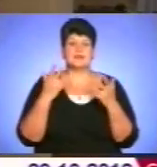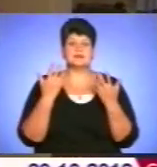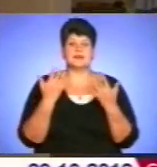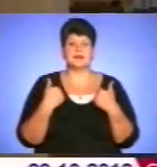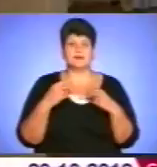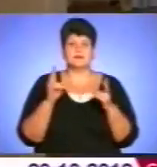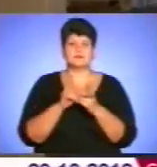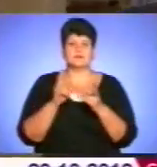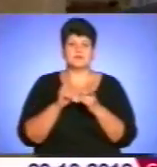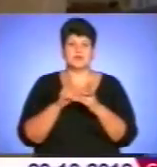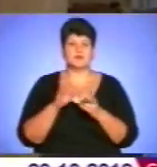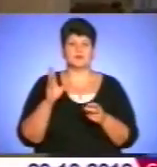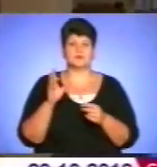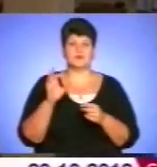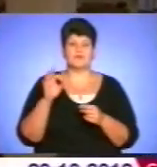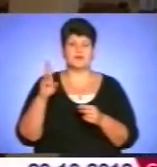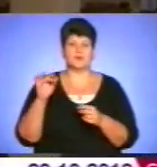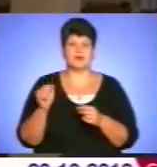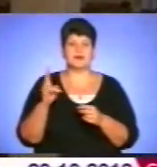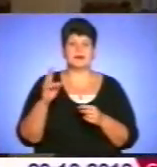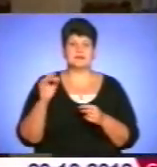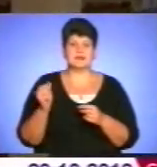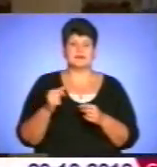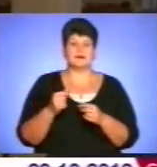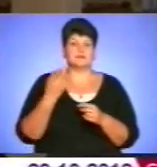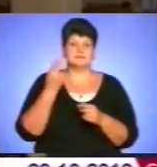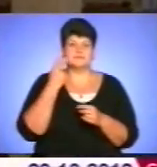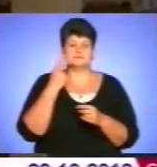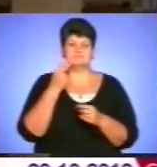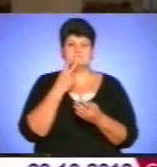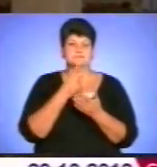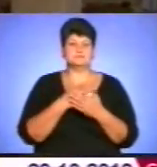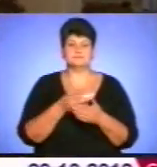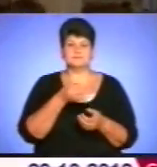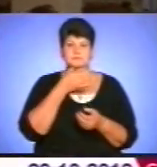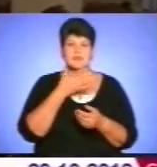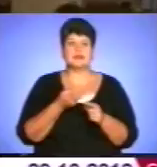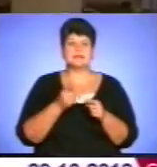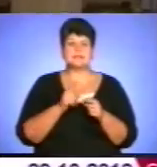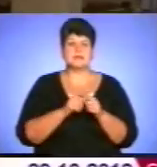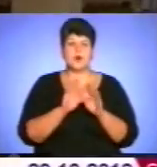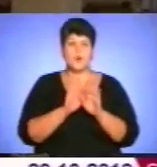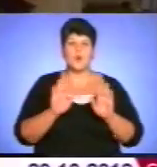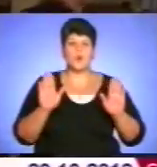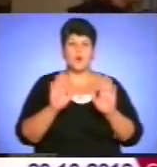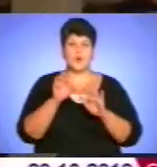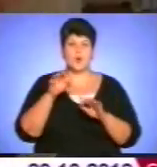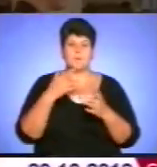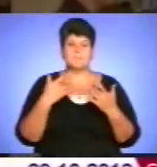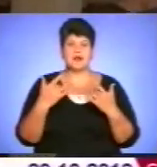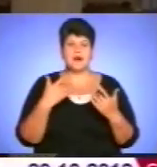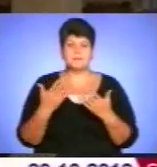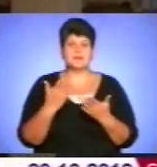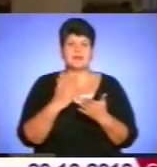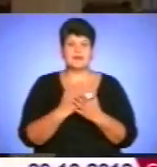з Озаркою Карасем, стільки раз воскресаю на нову. Ця операція взагалі перлинка українського мистецтва,